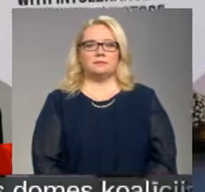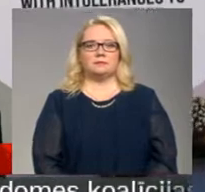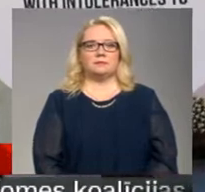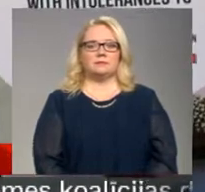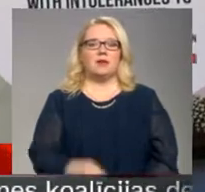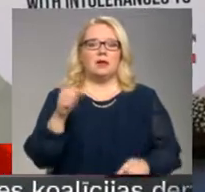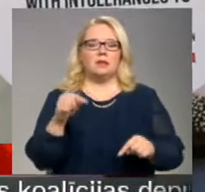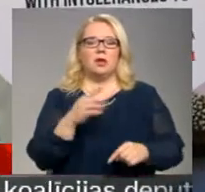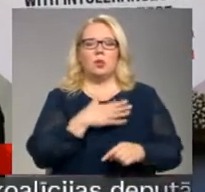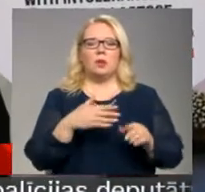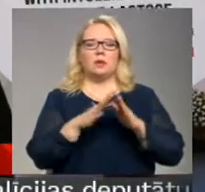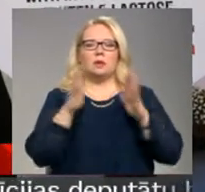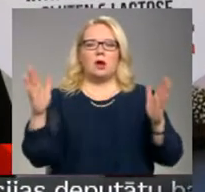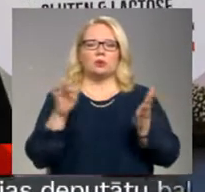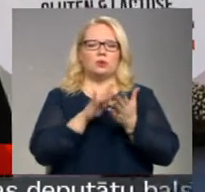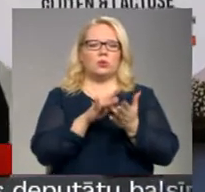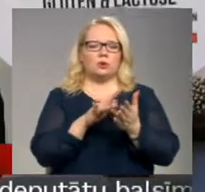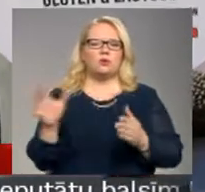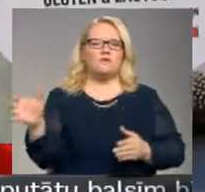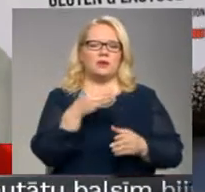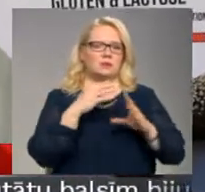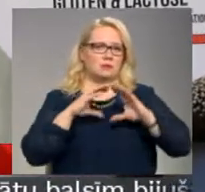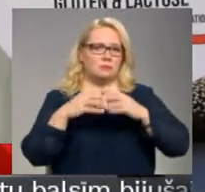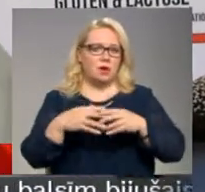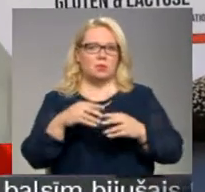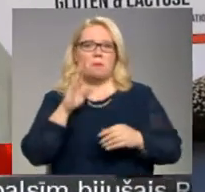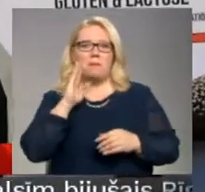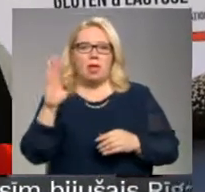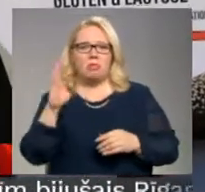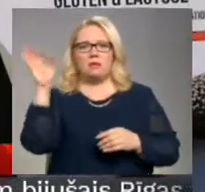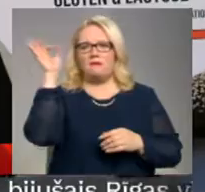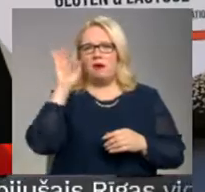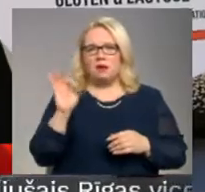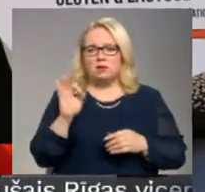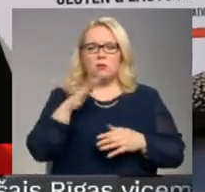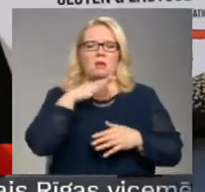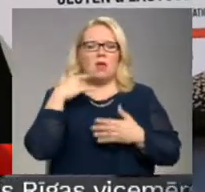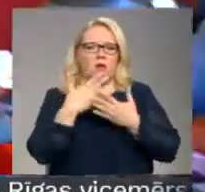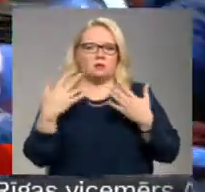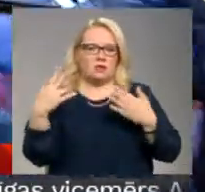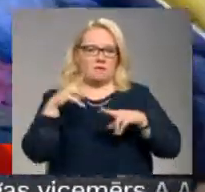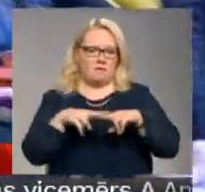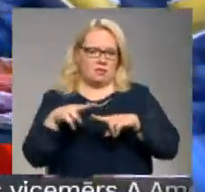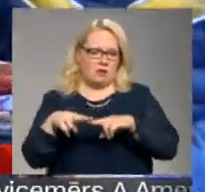Te ir ļoti daudz turistu no visas pasaules, ir no Beļģijas, no Vācijas, no daudzām vietām.